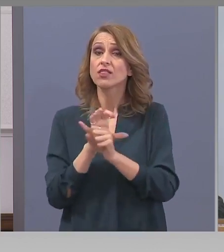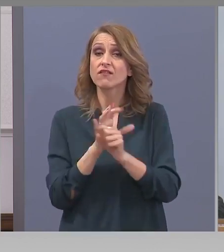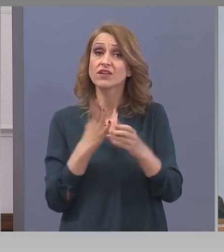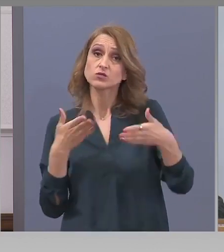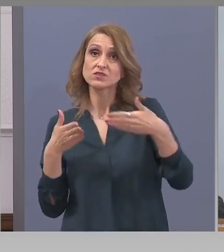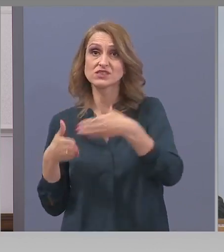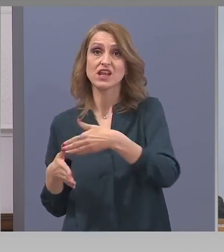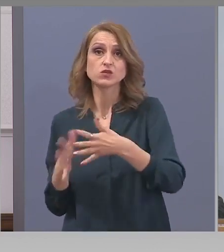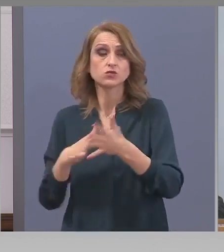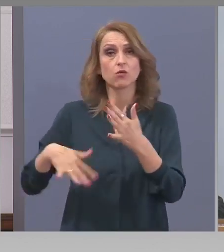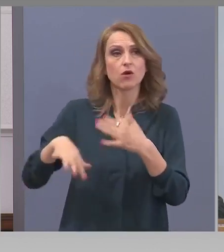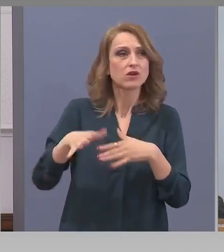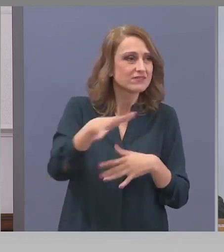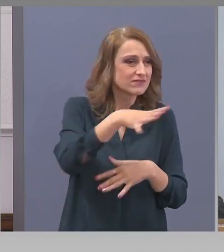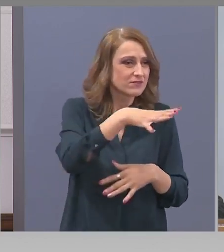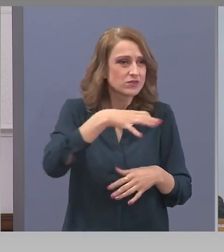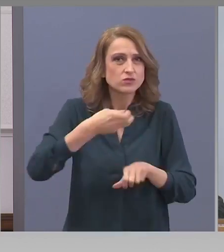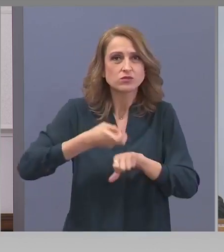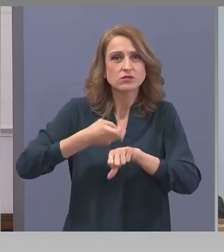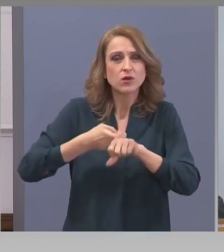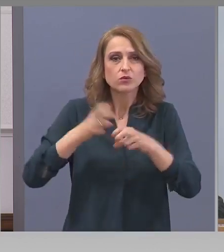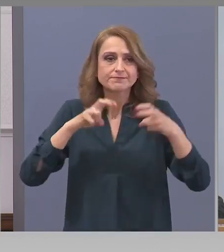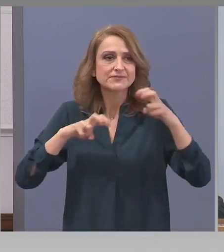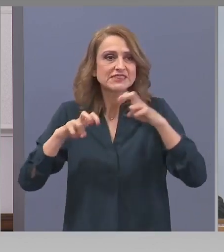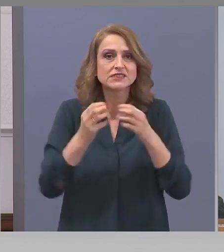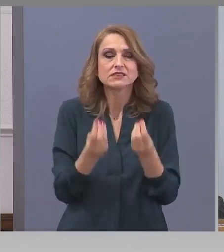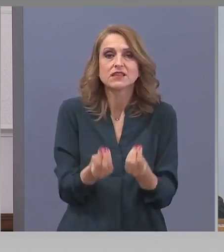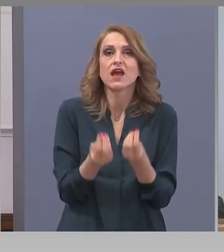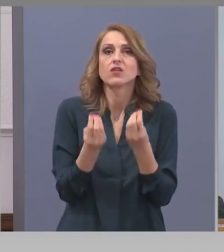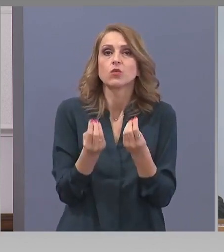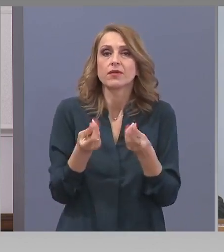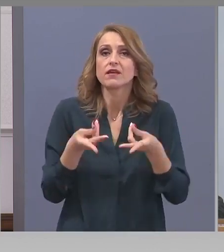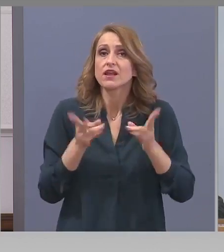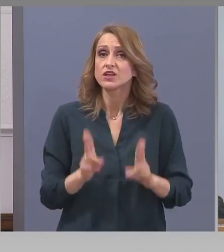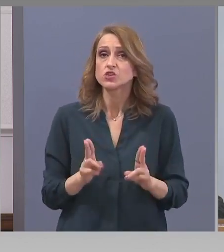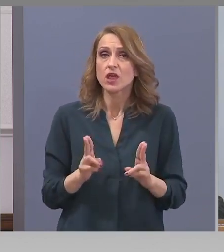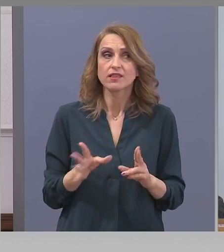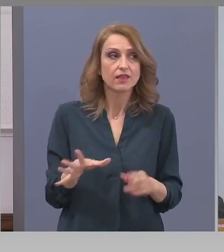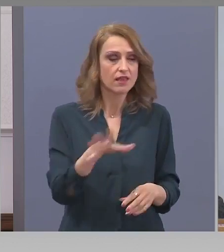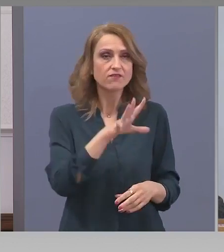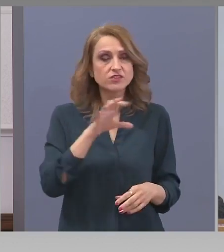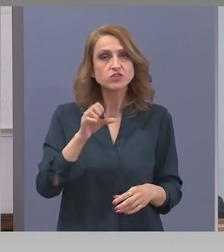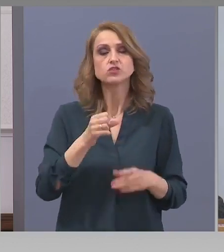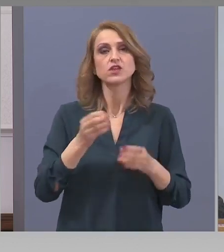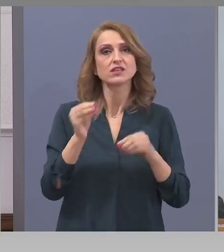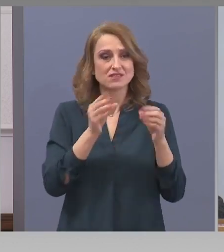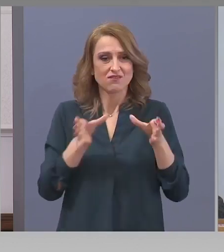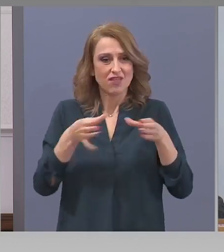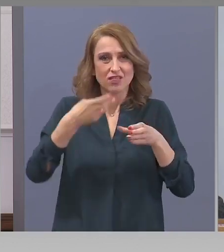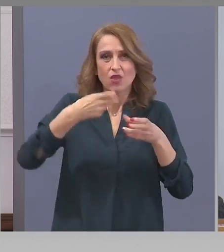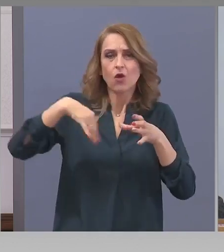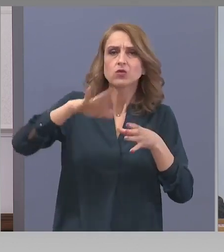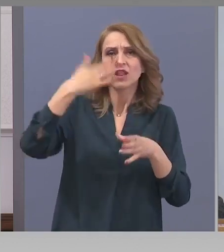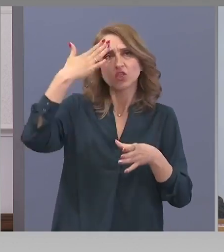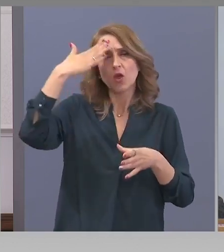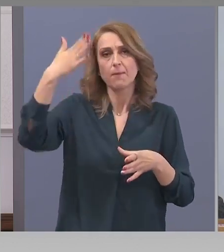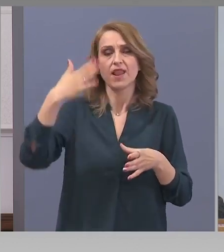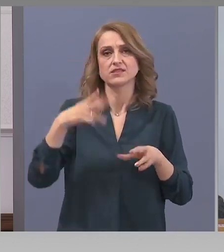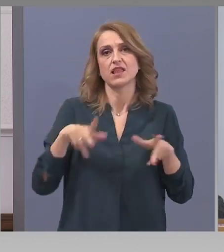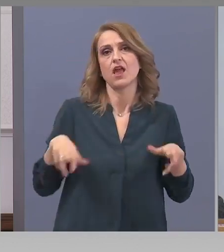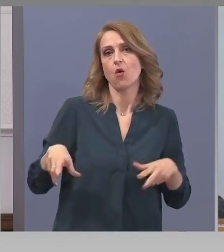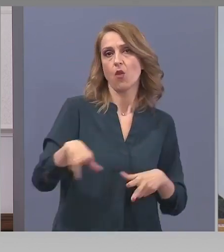професионални решения за справяне с нея. Съвет от доблесни колеги. Приехме това